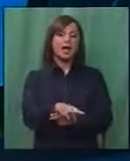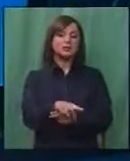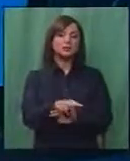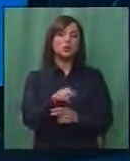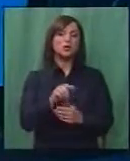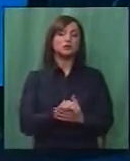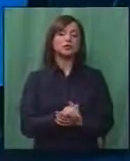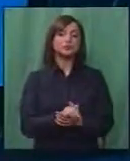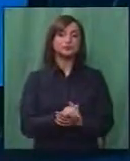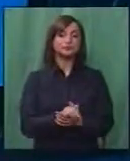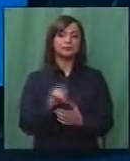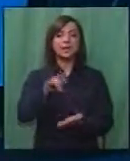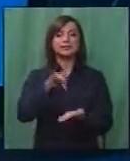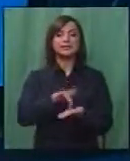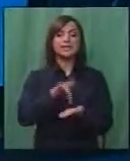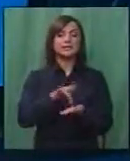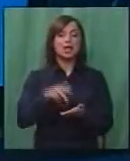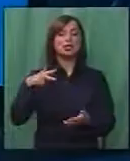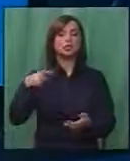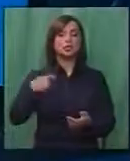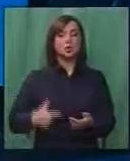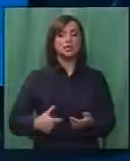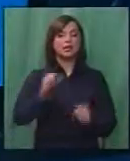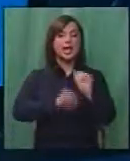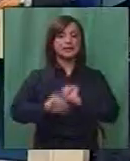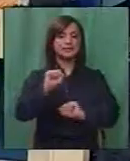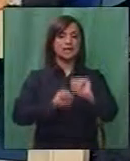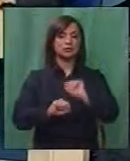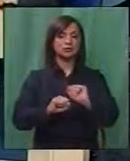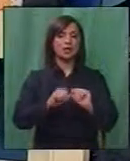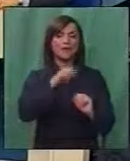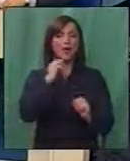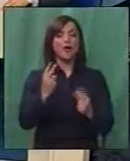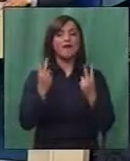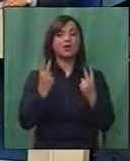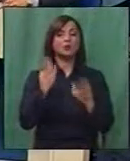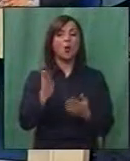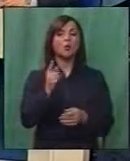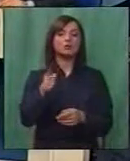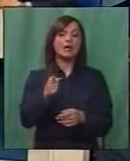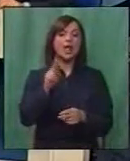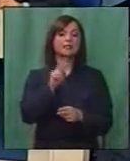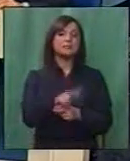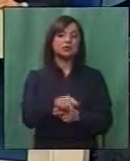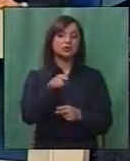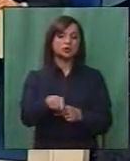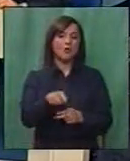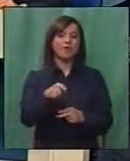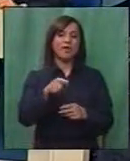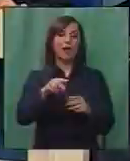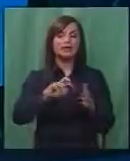центрите за социјална заштита. Битно е колку тие вршат надзор на тие